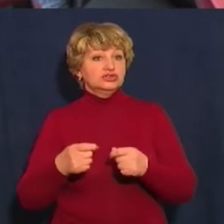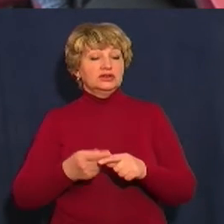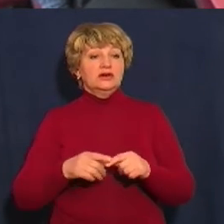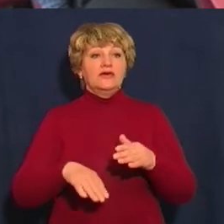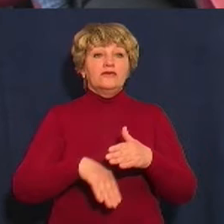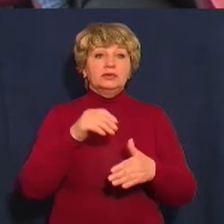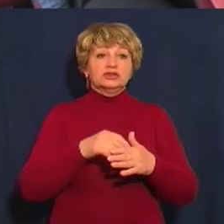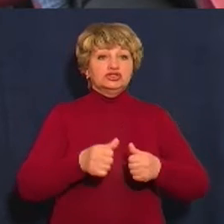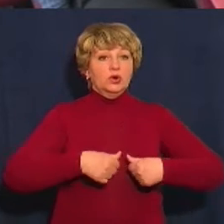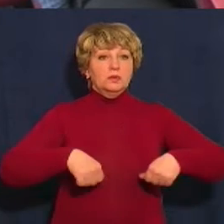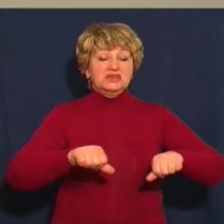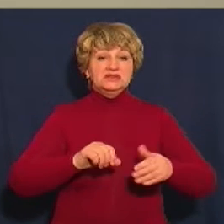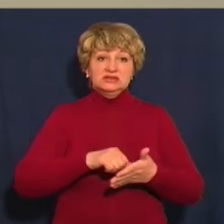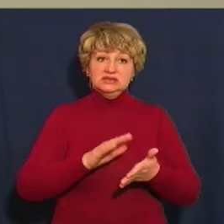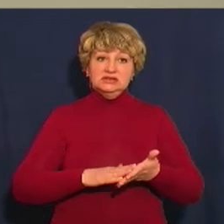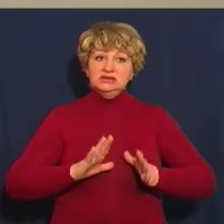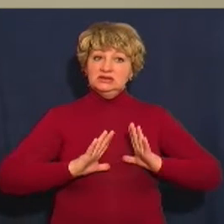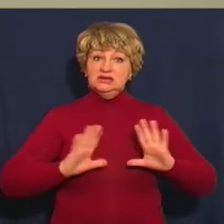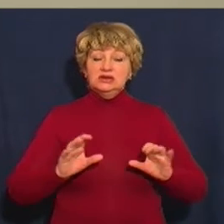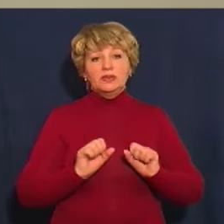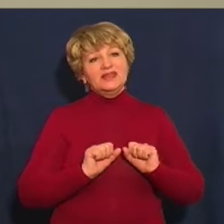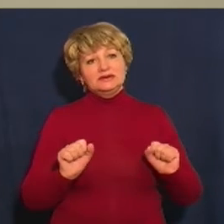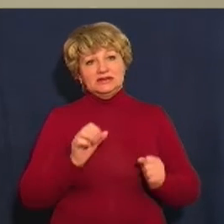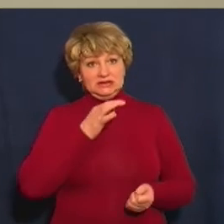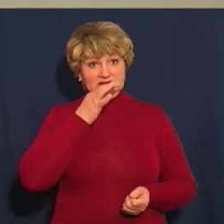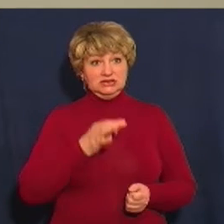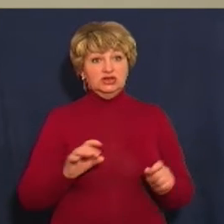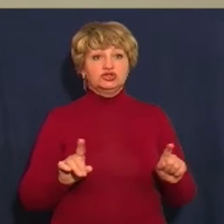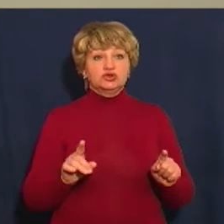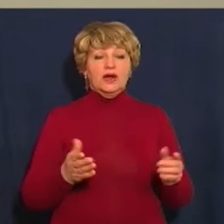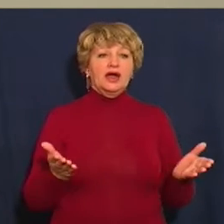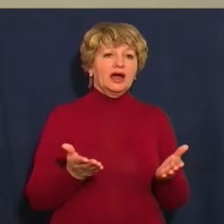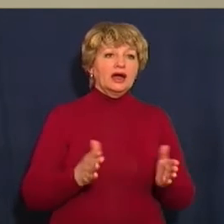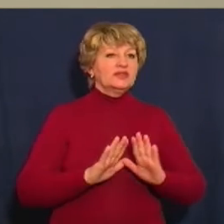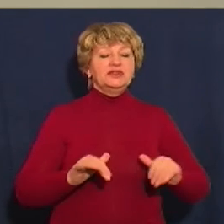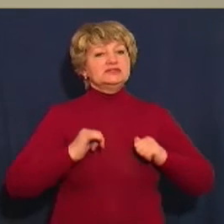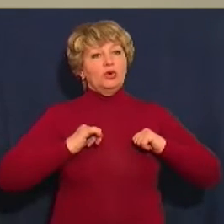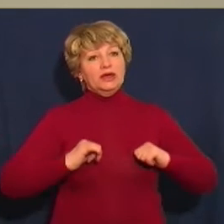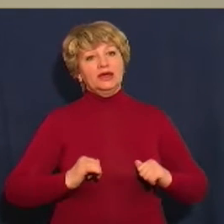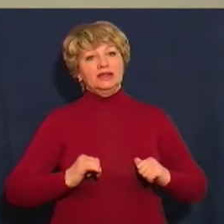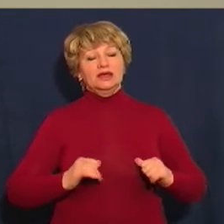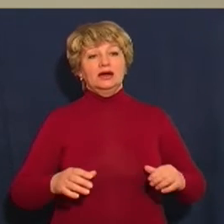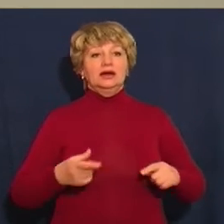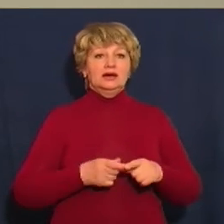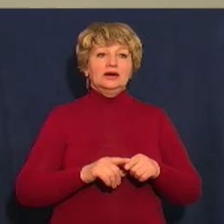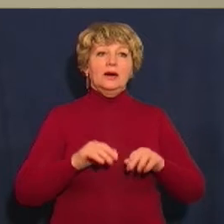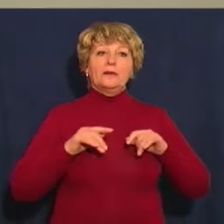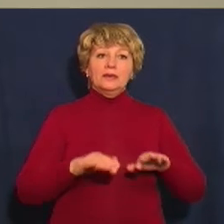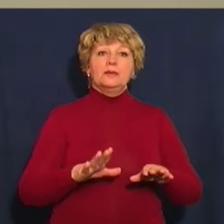опори не зафіксували. Не можна сказати, що якась неспокійна кампанія чи ще щось. Та були заходи,